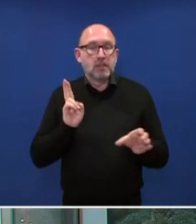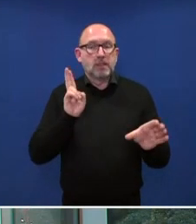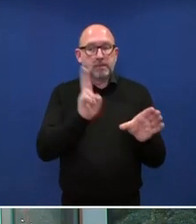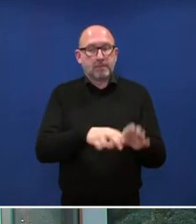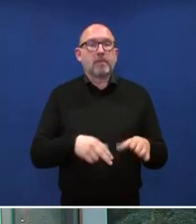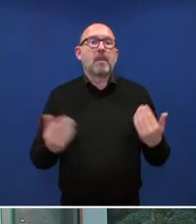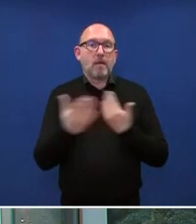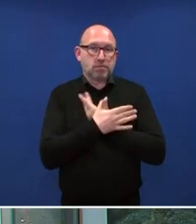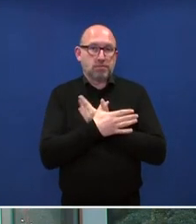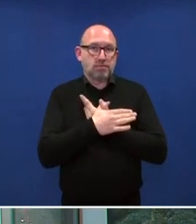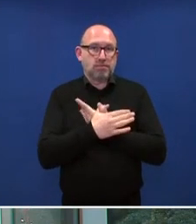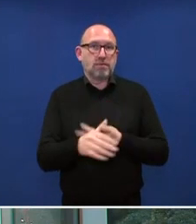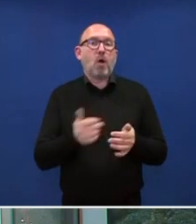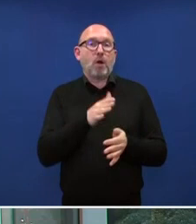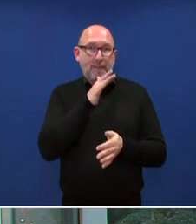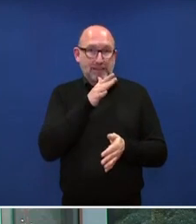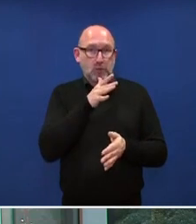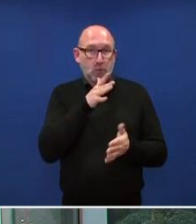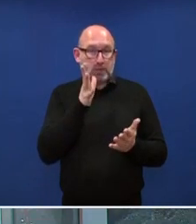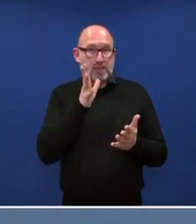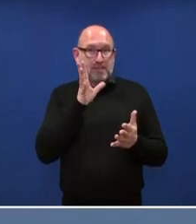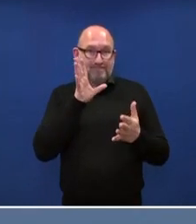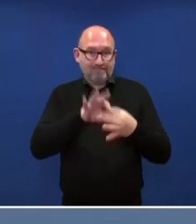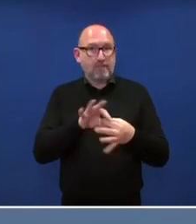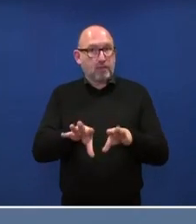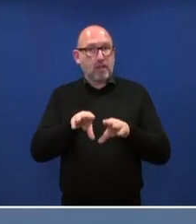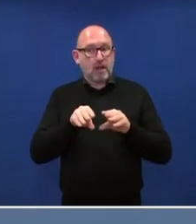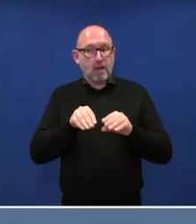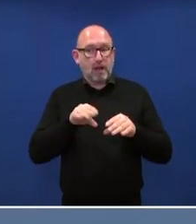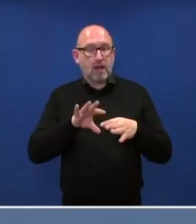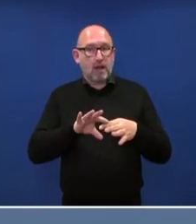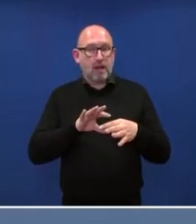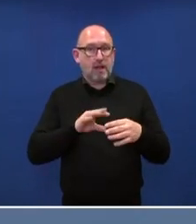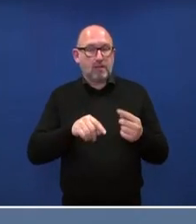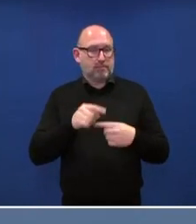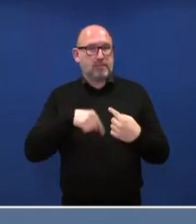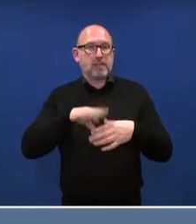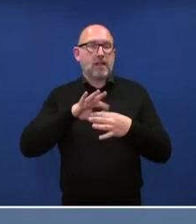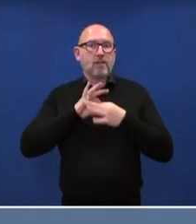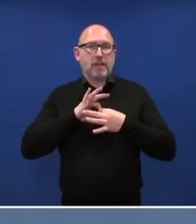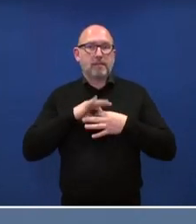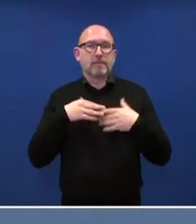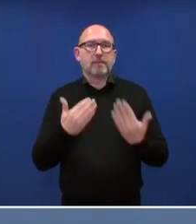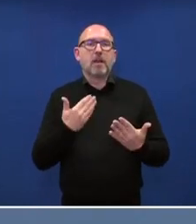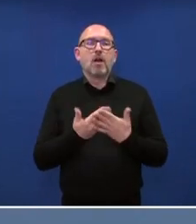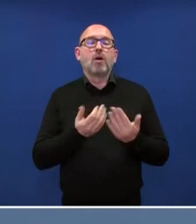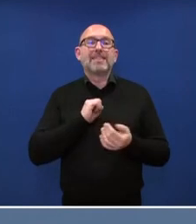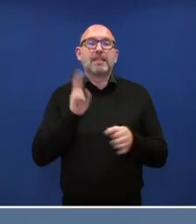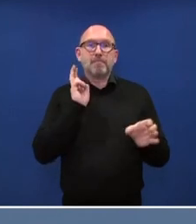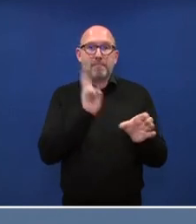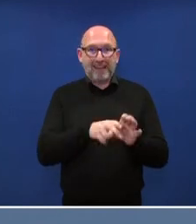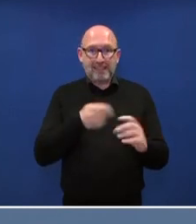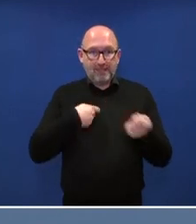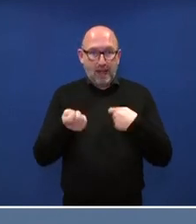Mazedonien aufzunehmen. Und unser Ziel bleibt es weiterhin schnellstmöglich, diese Beitrittsverhandlungen